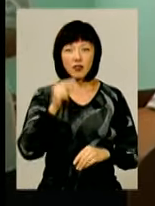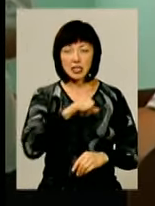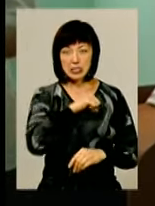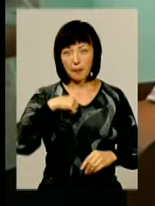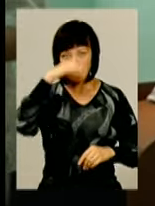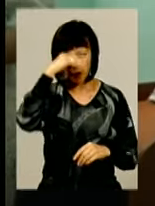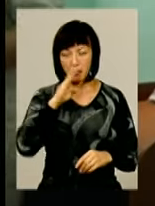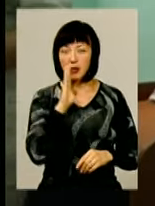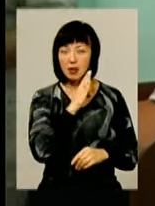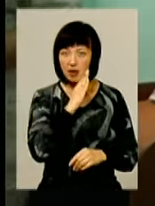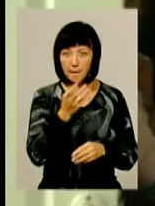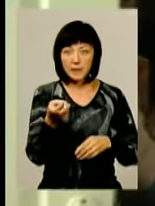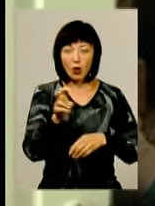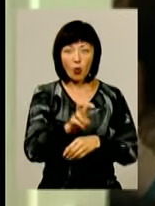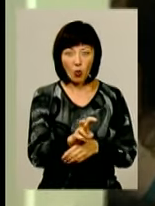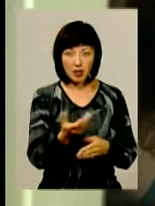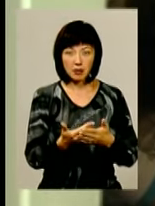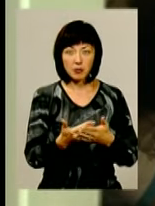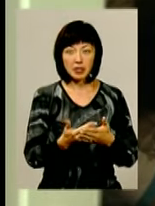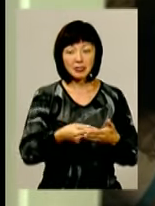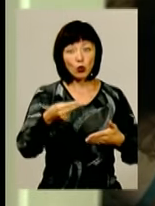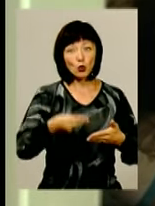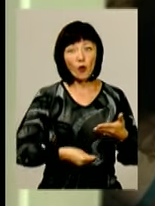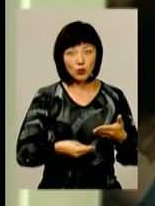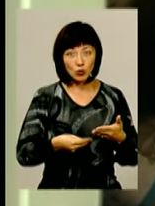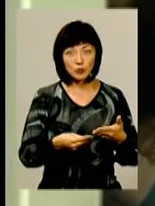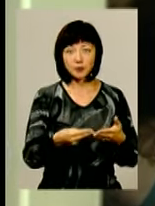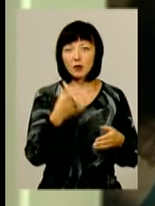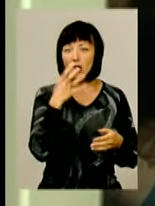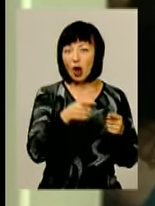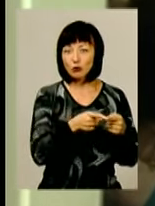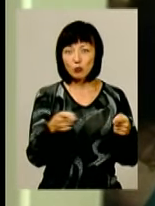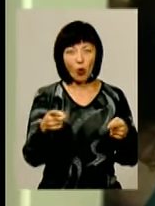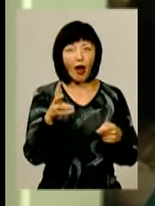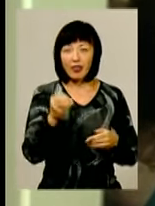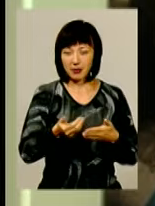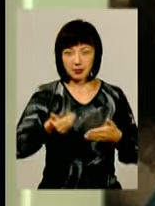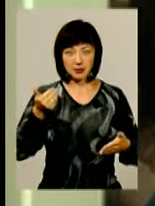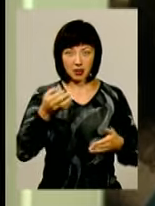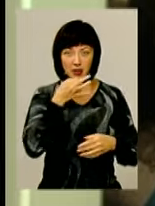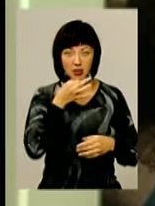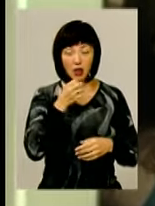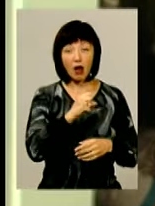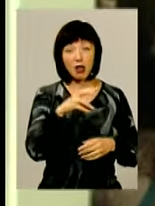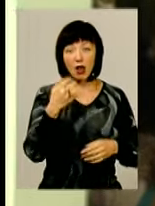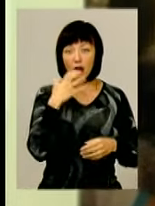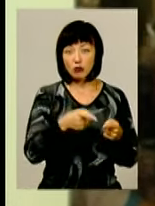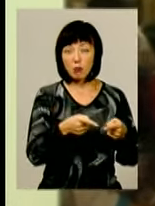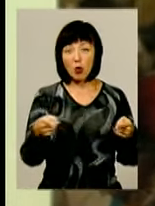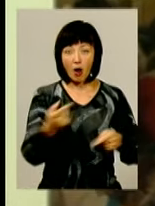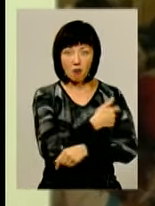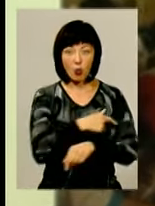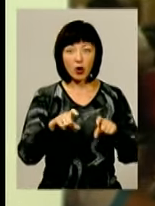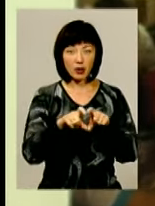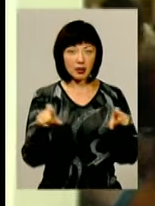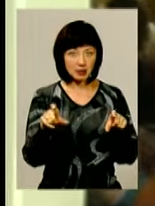самі батьки, оскільки приходять, наприклад, за довідками у гарячу пору, а не заздалегідь. Проте, схоже, гаряча пора у поліклініці